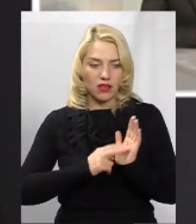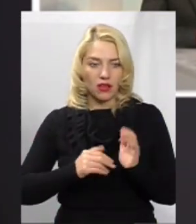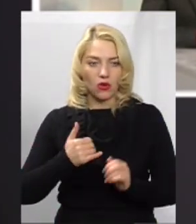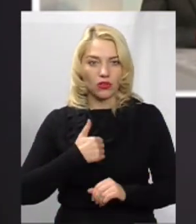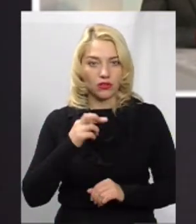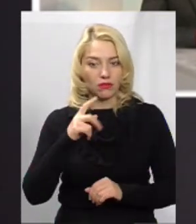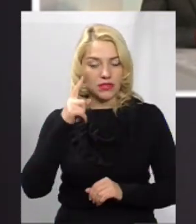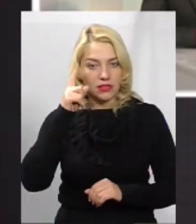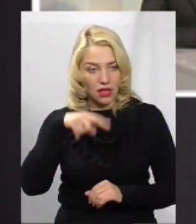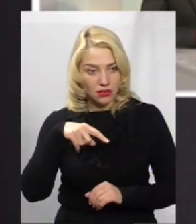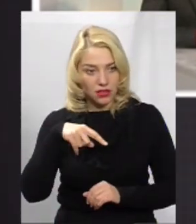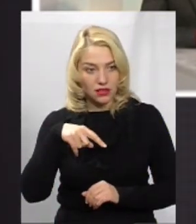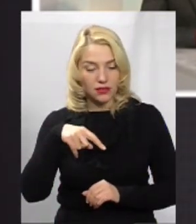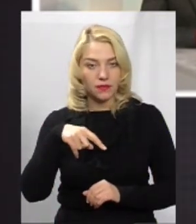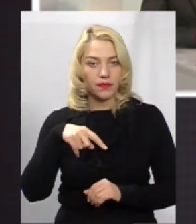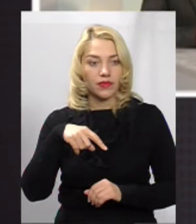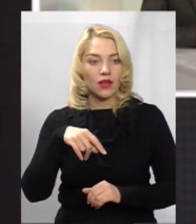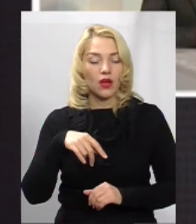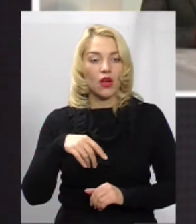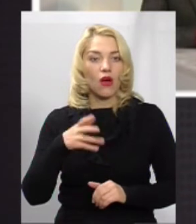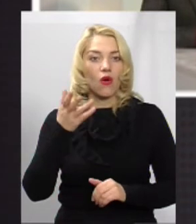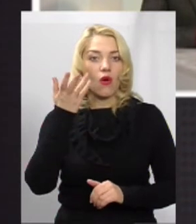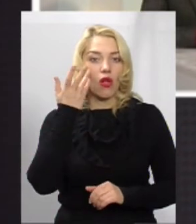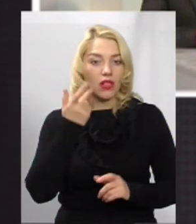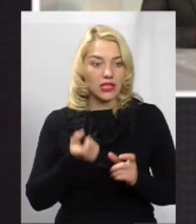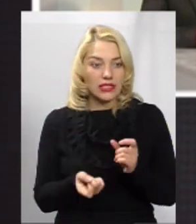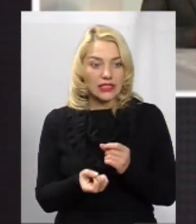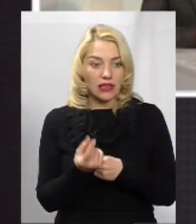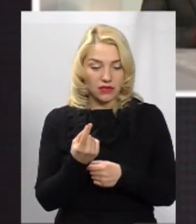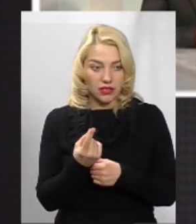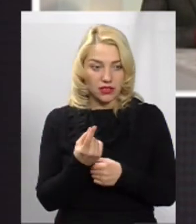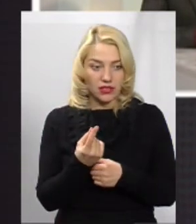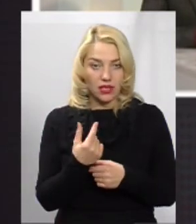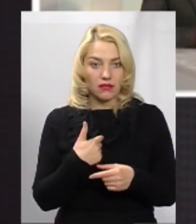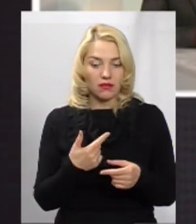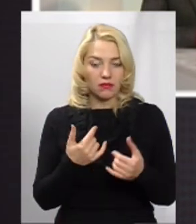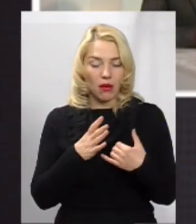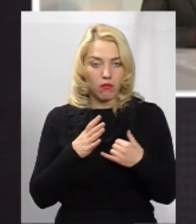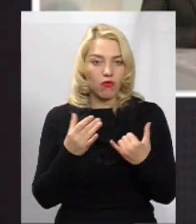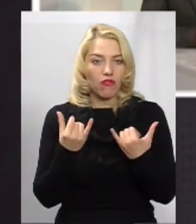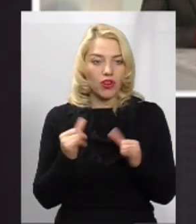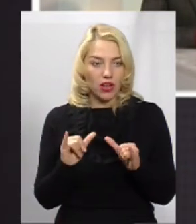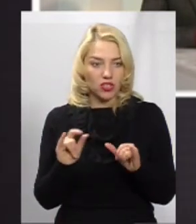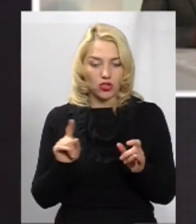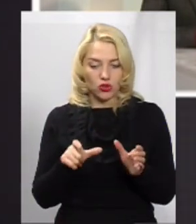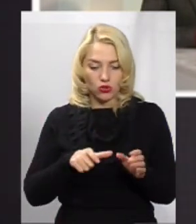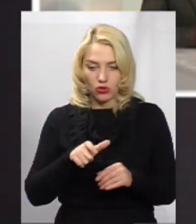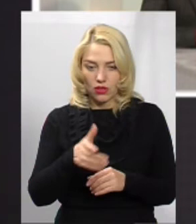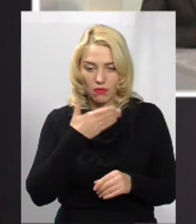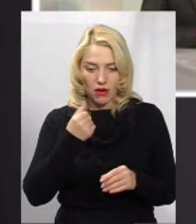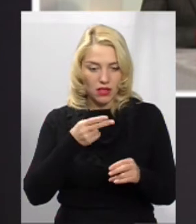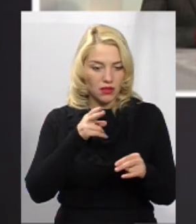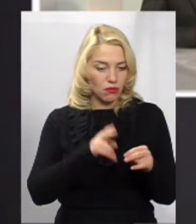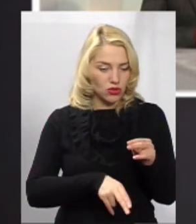Хотів би знати, коли вони з'явилися, так, насправді, я був вражений тим, що велодоріжка не має ні